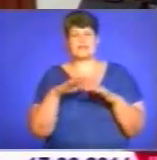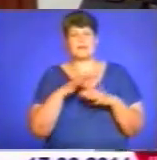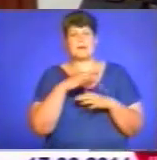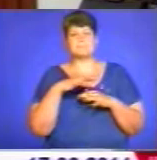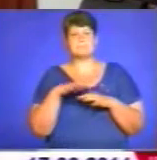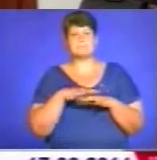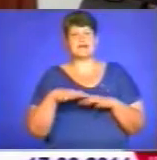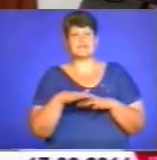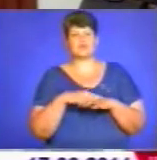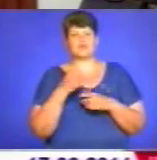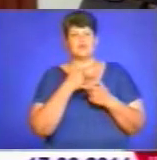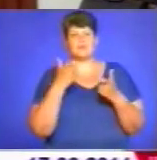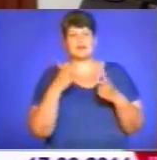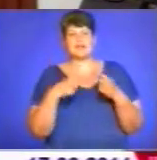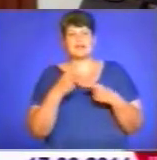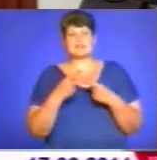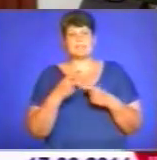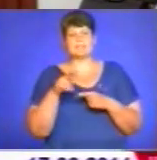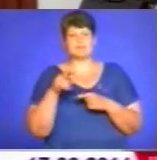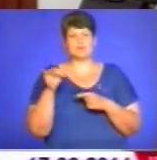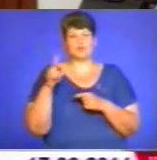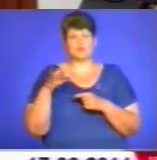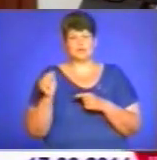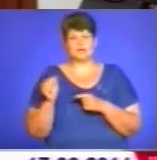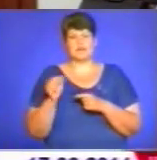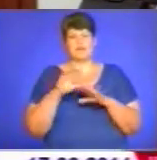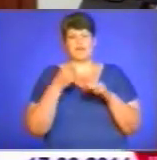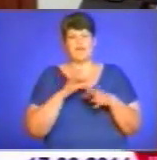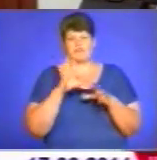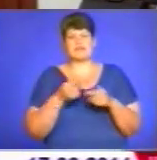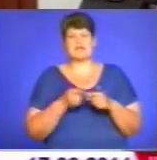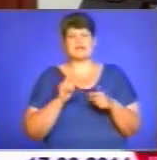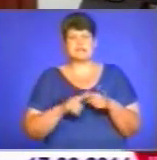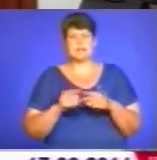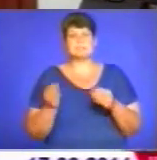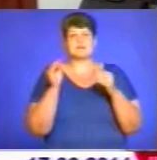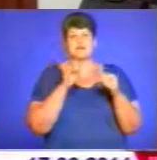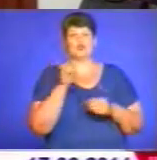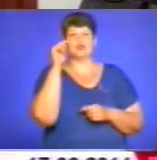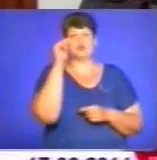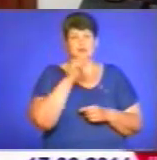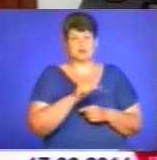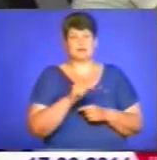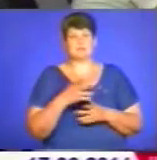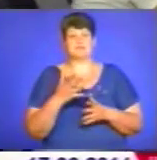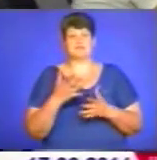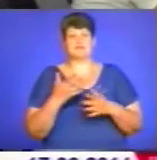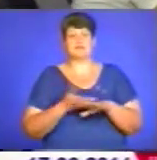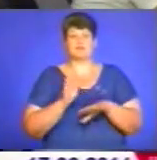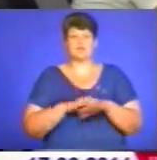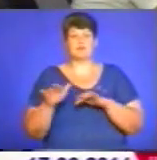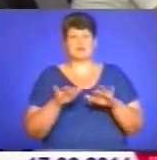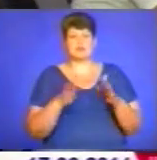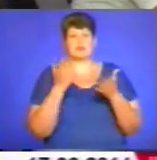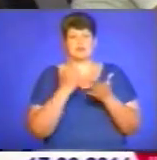масований наступ через підручники. Все це привело до тих, скажімо так, кривавих подій, які сьогодні є в